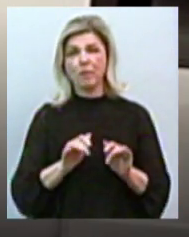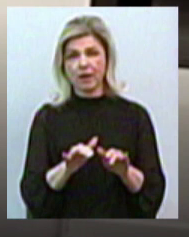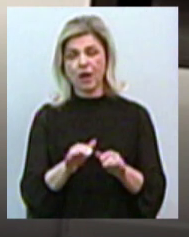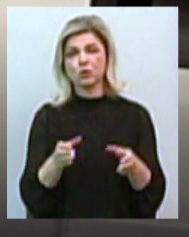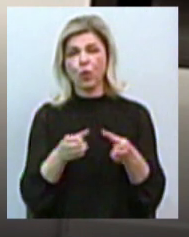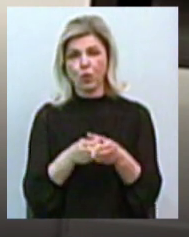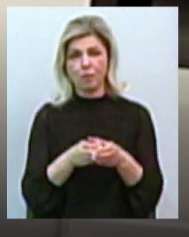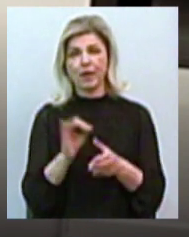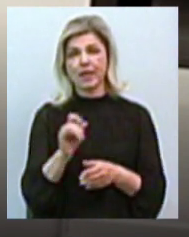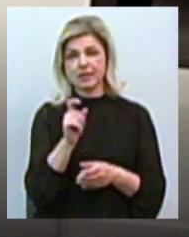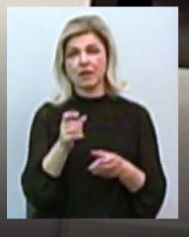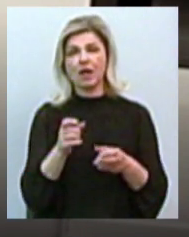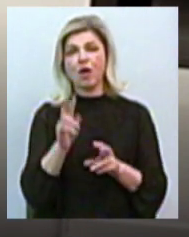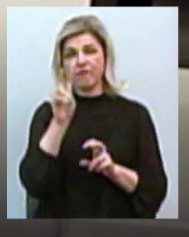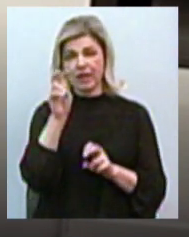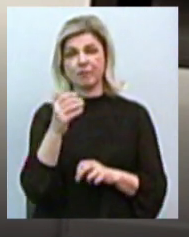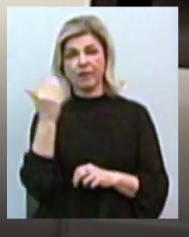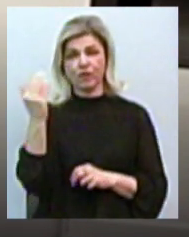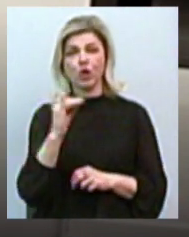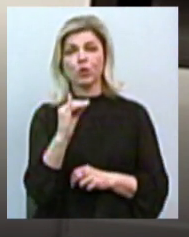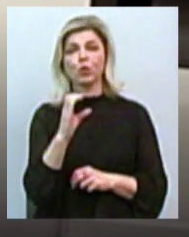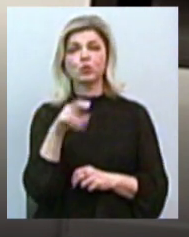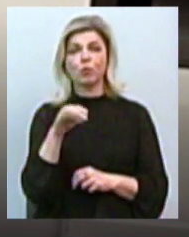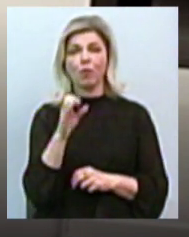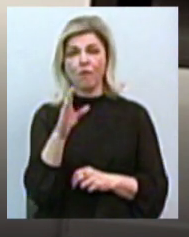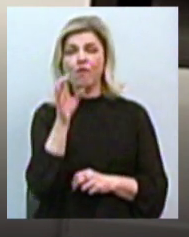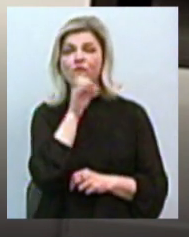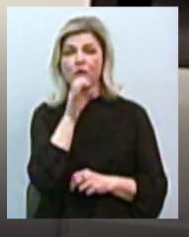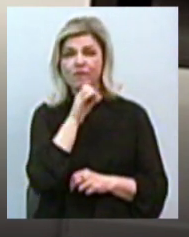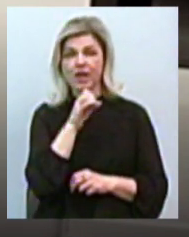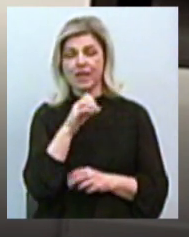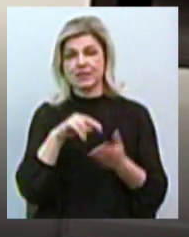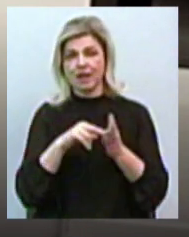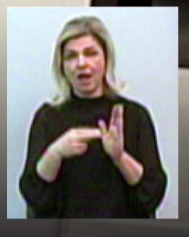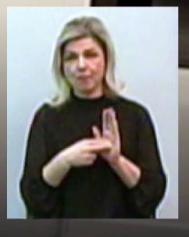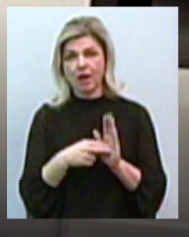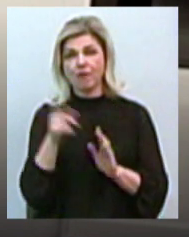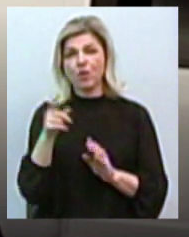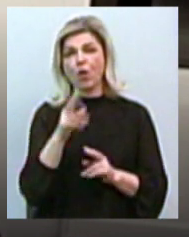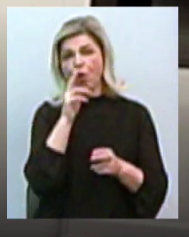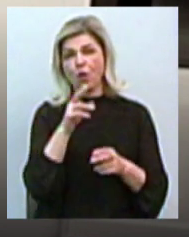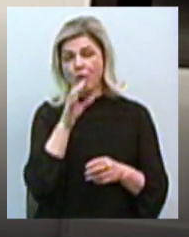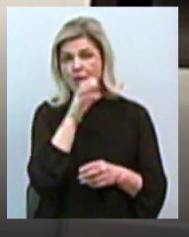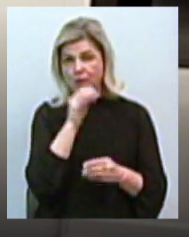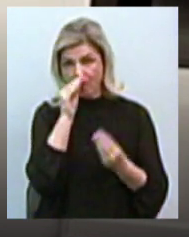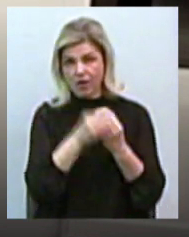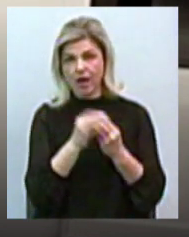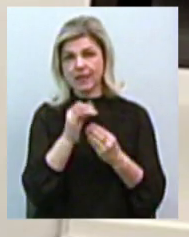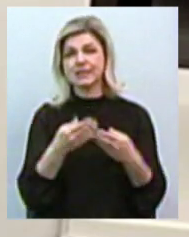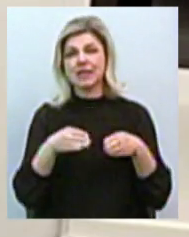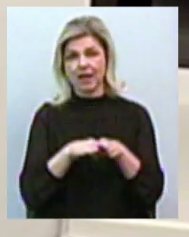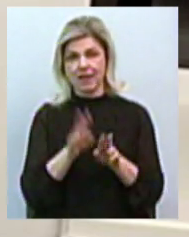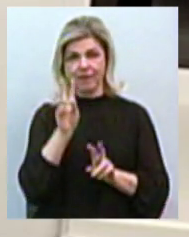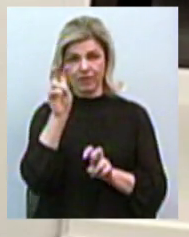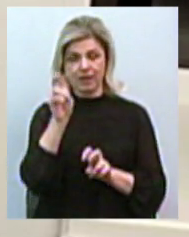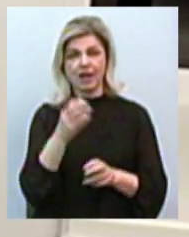групи із компанії Юсуфова, коли оця воробська схема, коли свій ховали і закрили цю компанію. І це, до